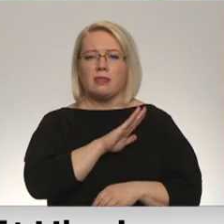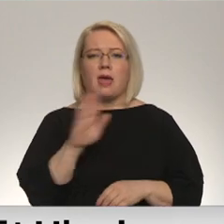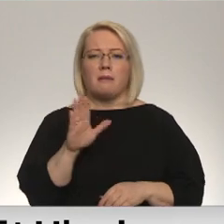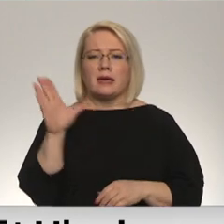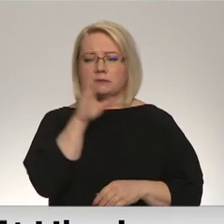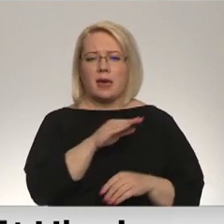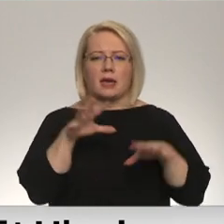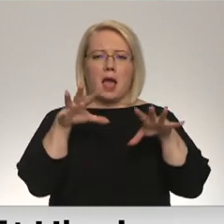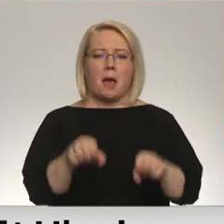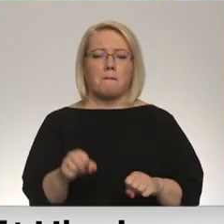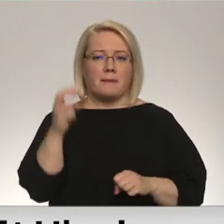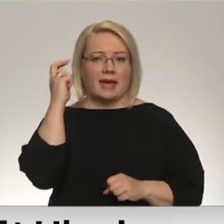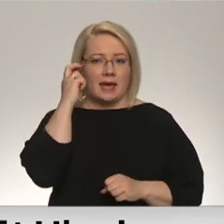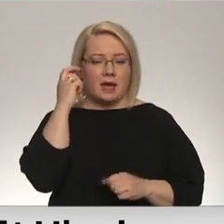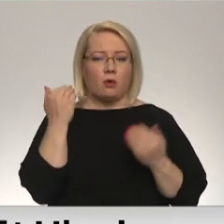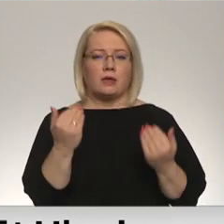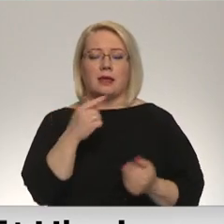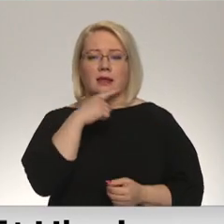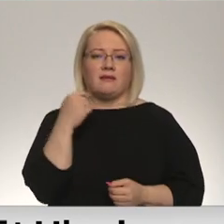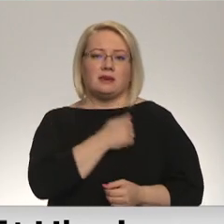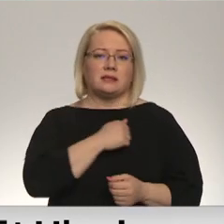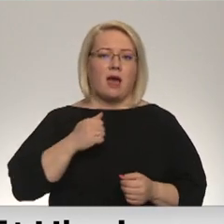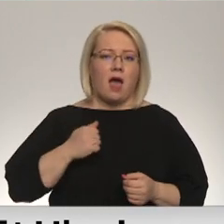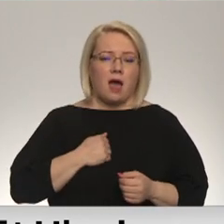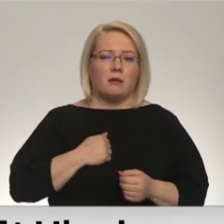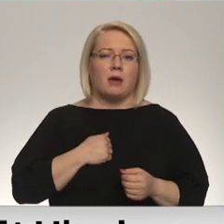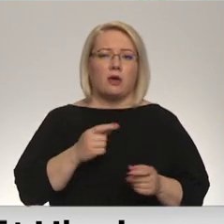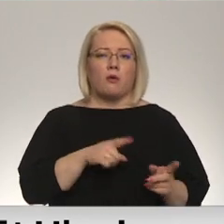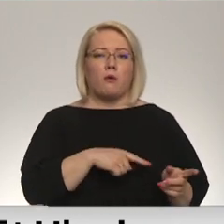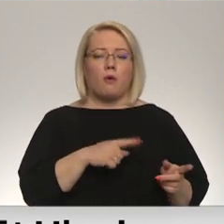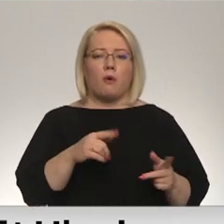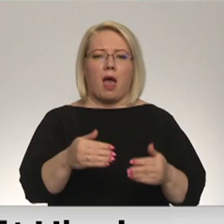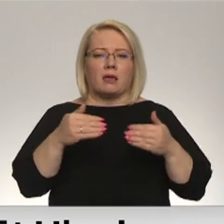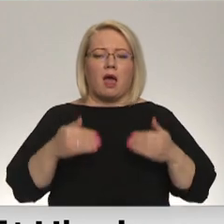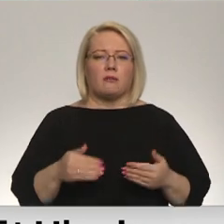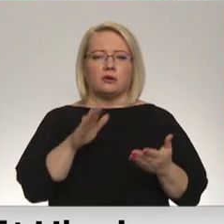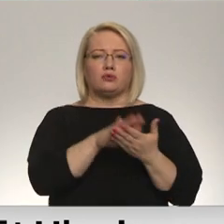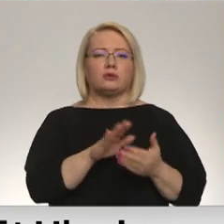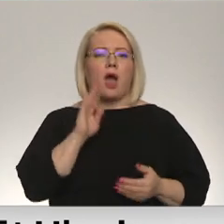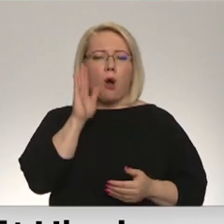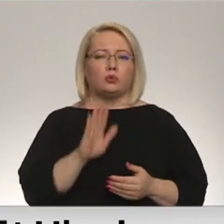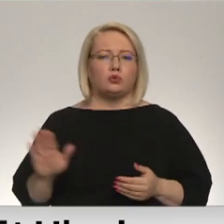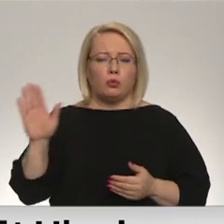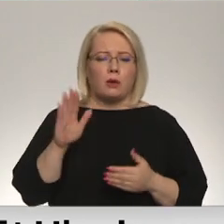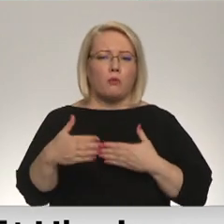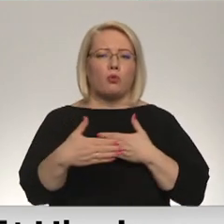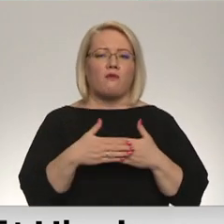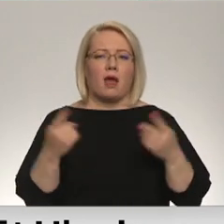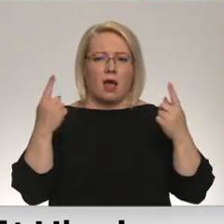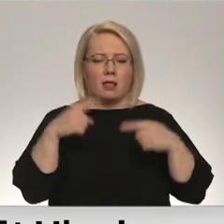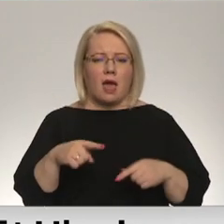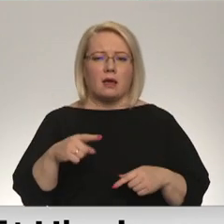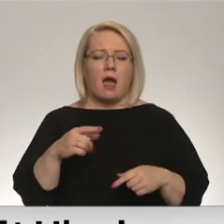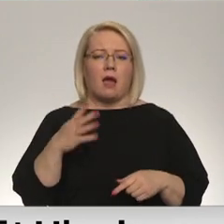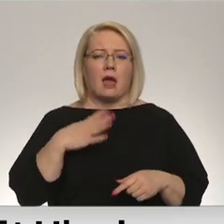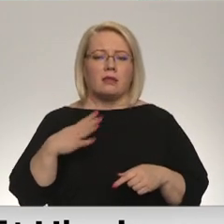Kijevu. Tagad Krievijas armija tiek pārsviest uz Austrumiem, un tuvākā laikā gaidāms ir masīvs